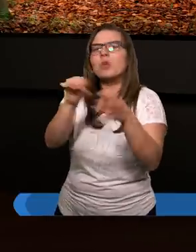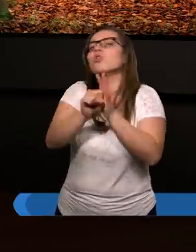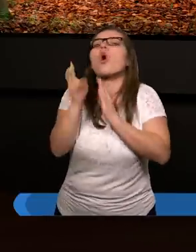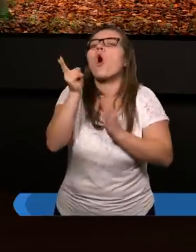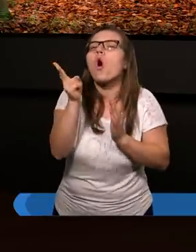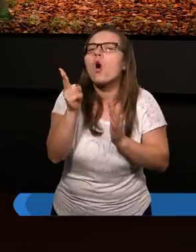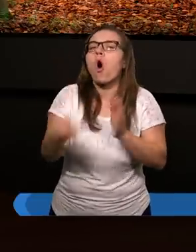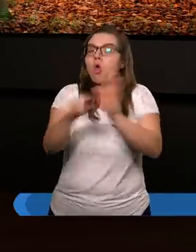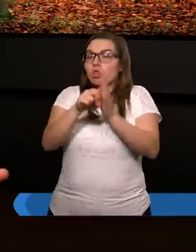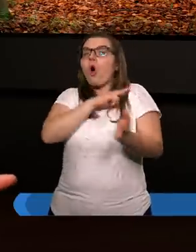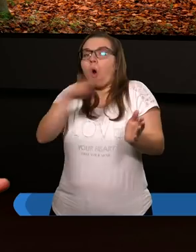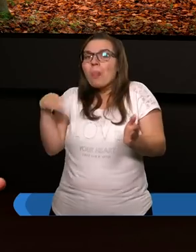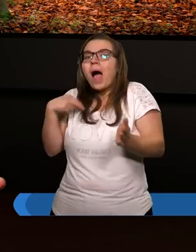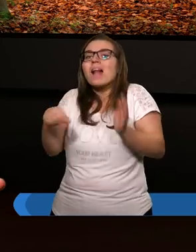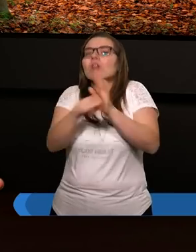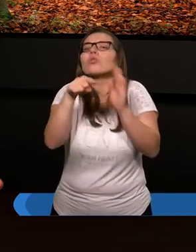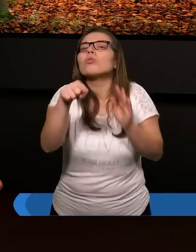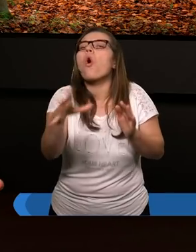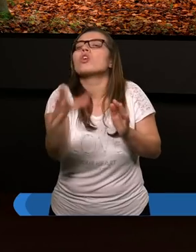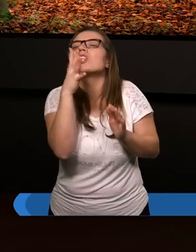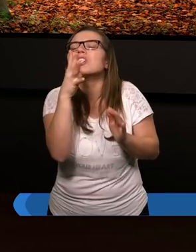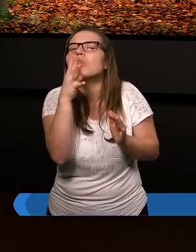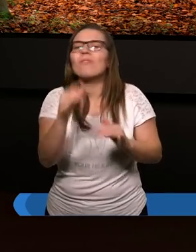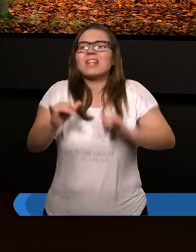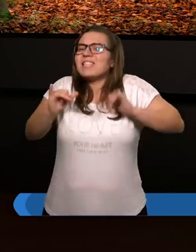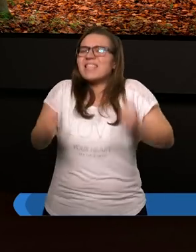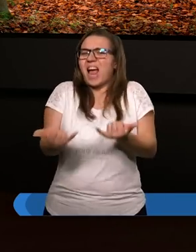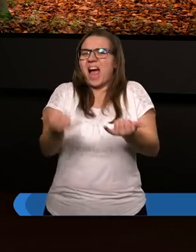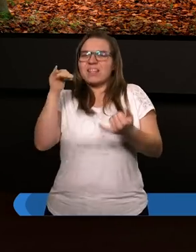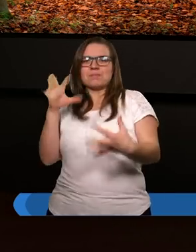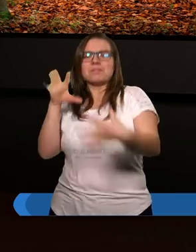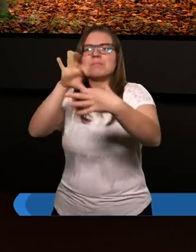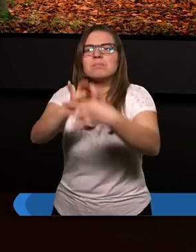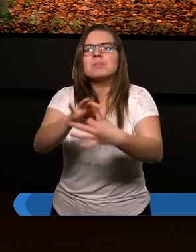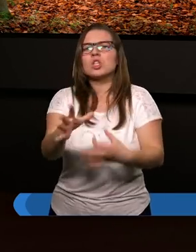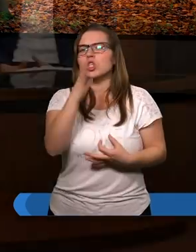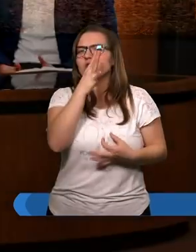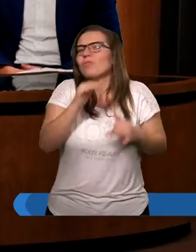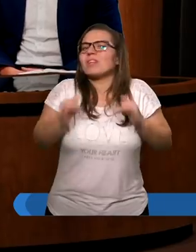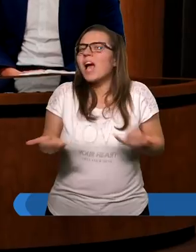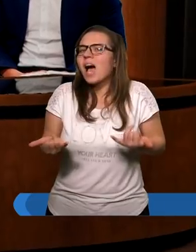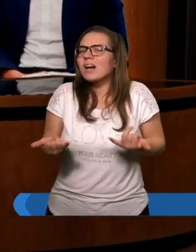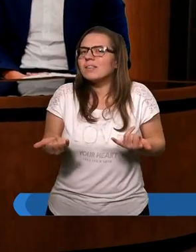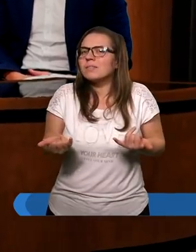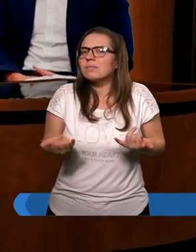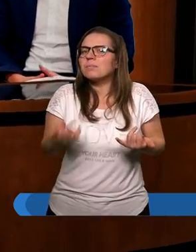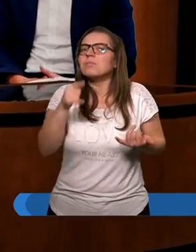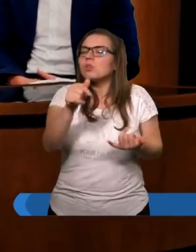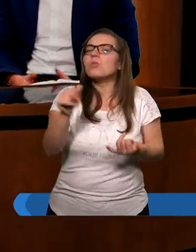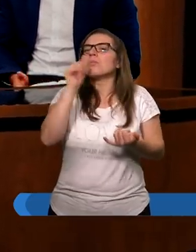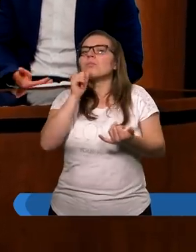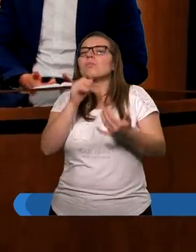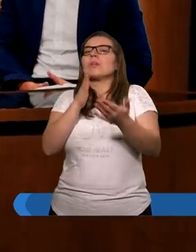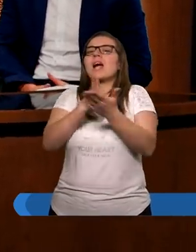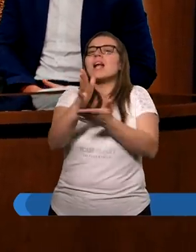do kogo? Do nas, do Żydów. Jak można było się przyłączyć do Żydów? No stać się Żydem